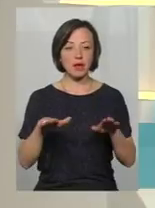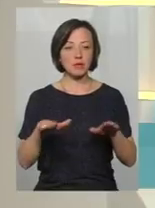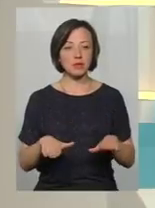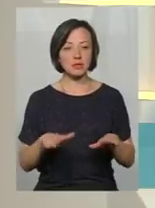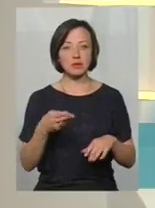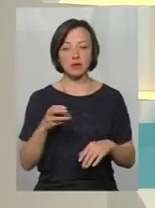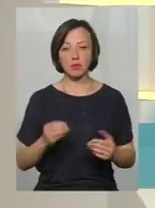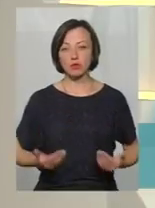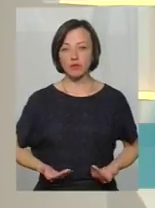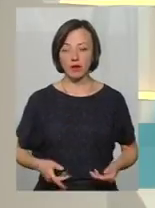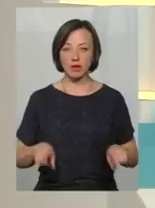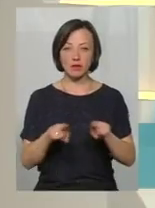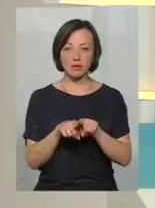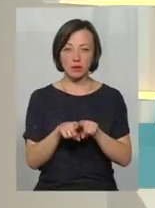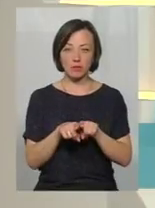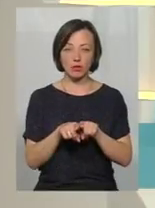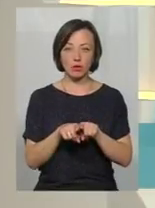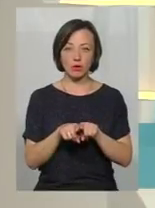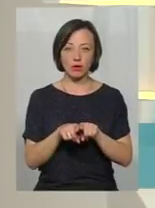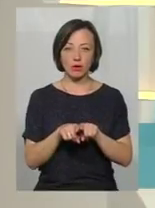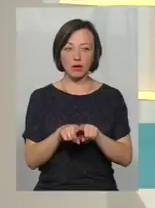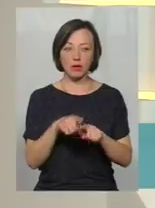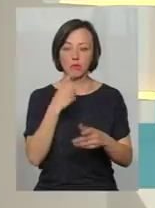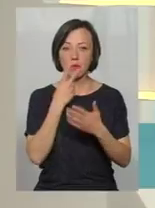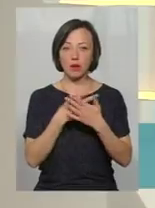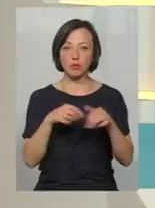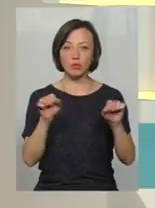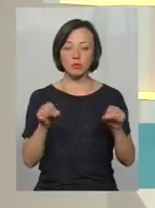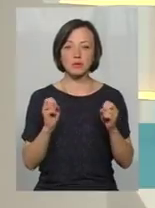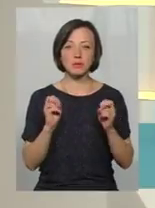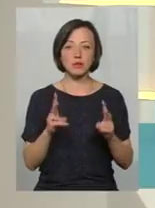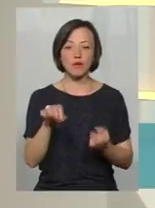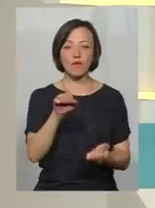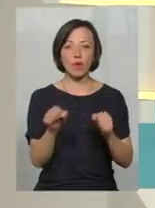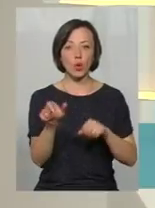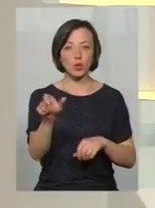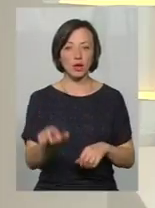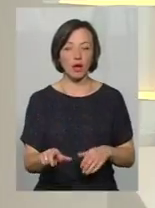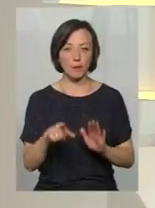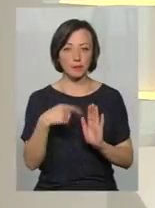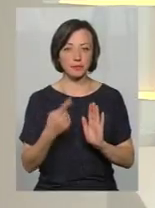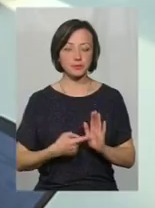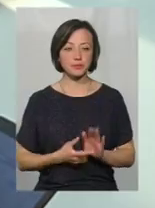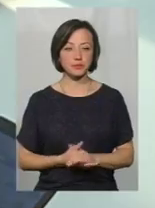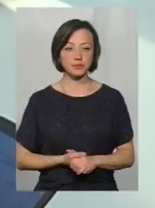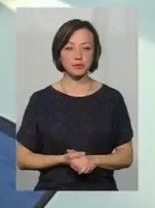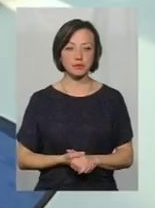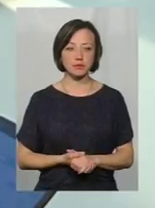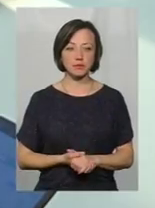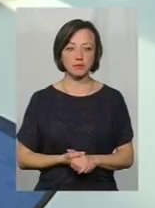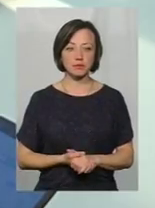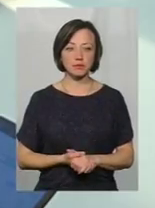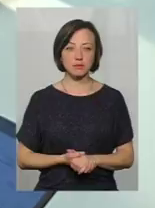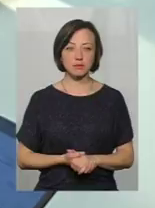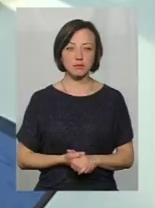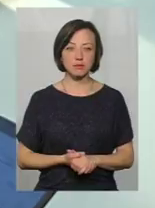проживає, і так само там бачить потенційно небезпечного водія? Ну, якщо потенційно